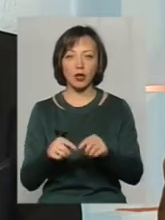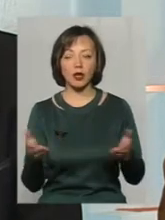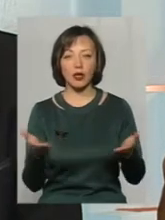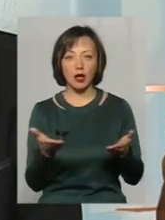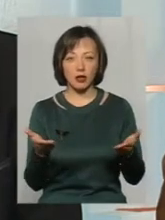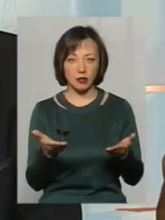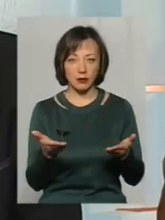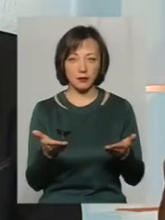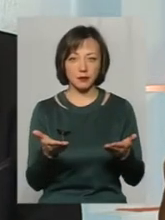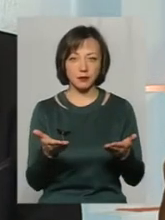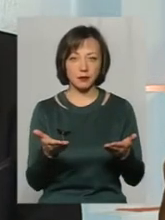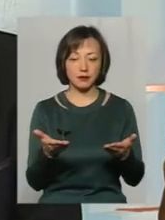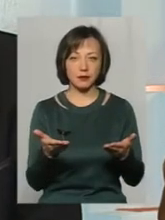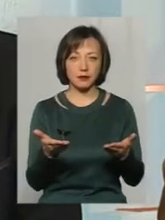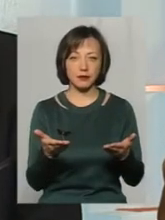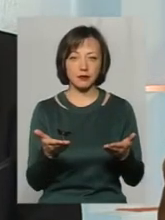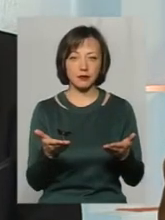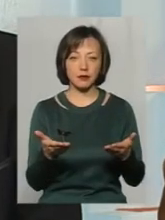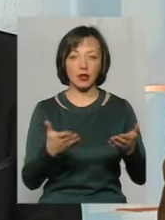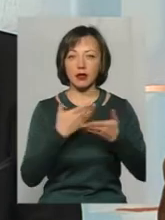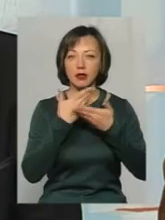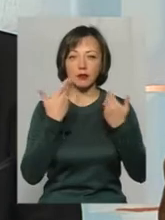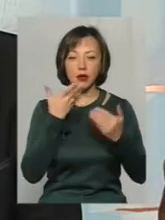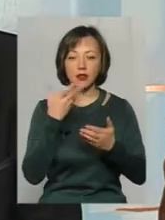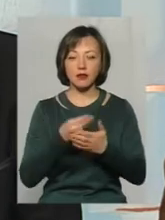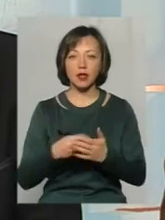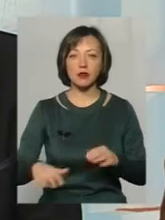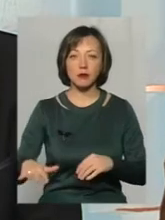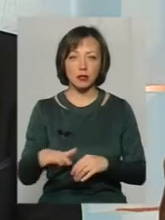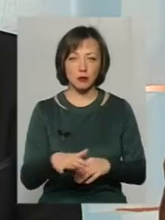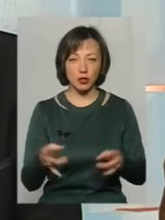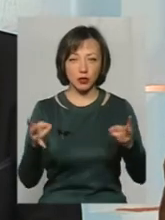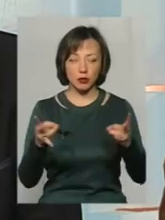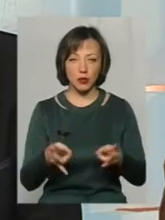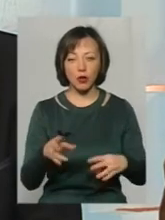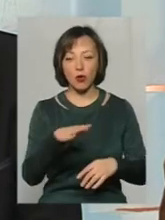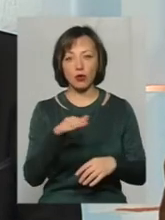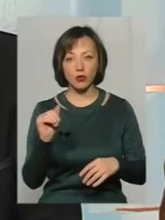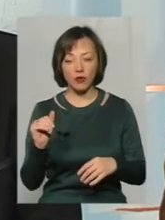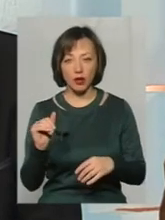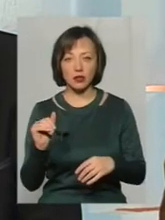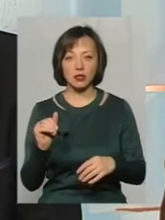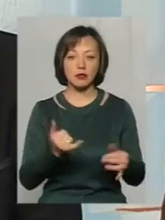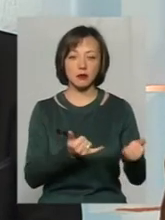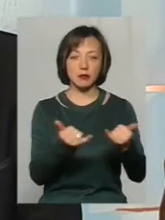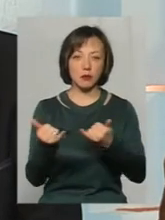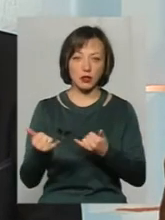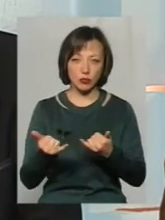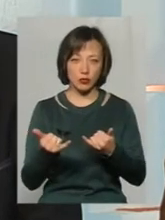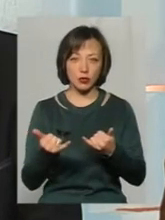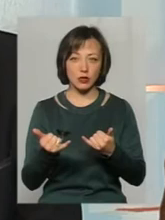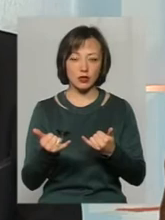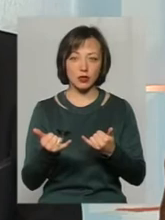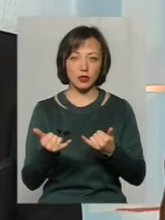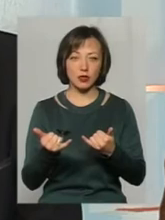не маючи власних приміщень, необхідно їм орендувати, забезпечувати за